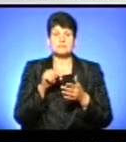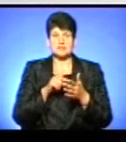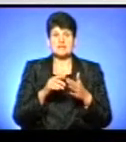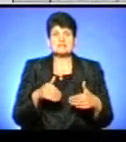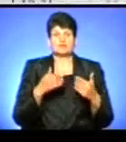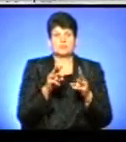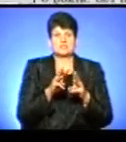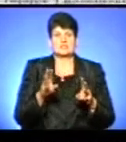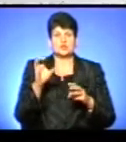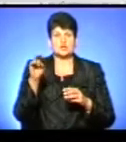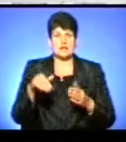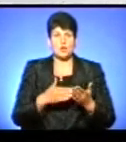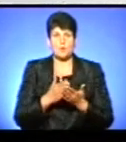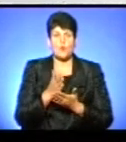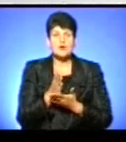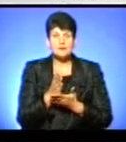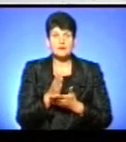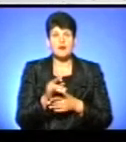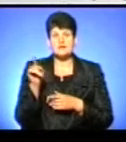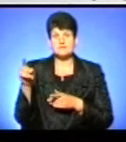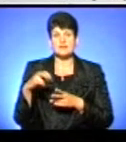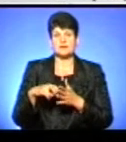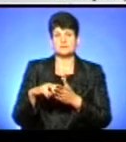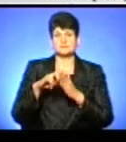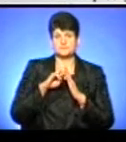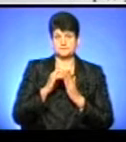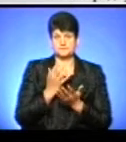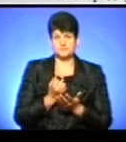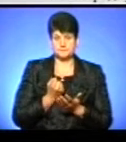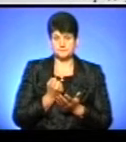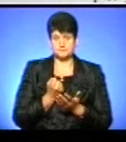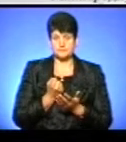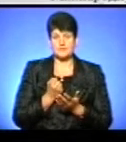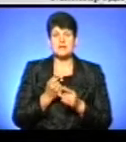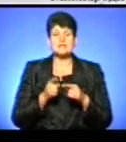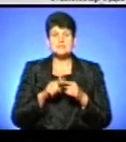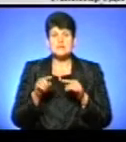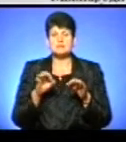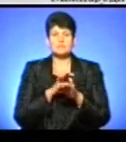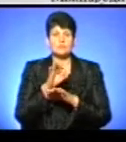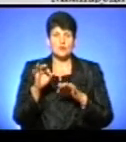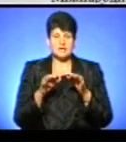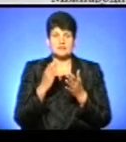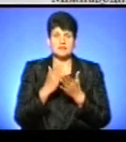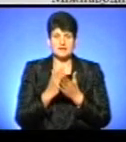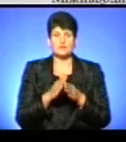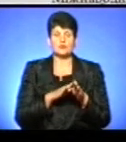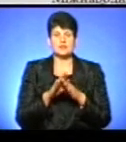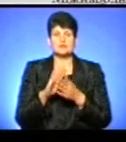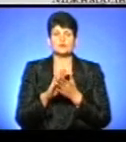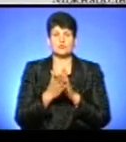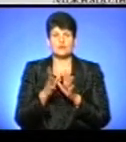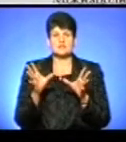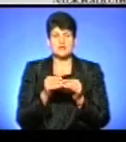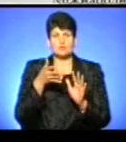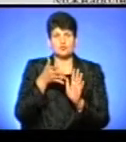Міністерства соціальної політики. Звідти надіслали письмову відповідь. Зазначений проєкт реалізується в межах виконання меморандуму про взаєморозуміння між